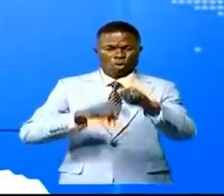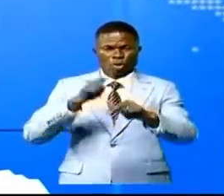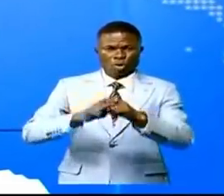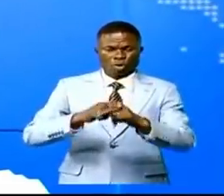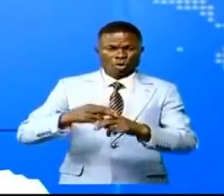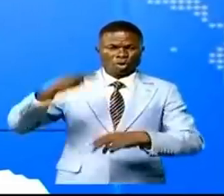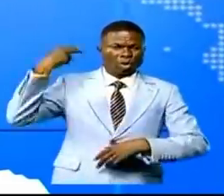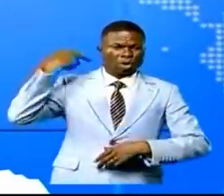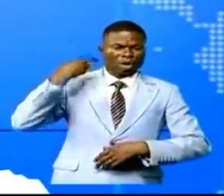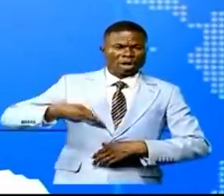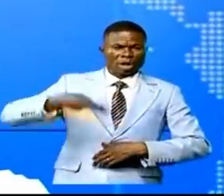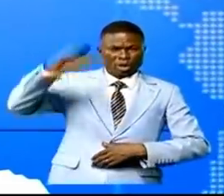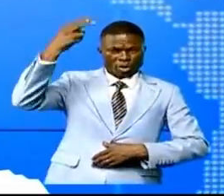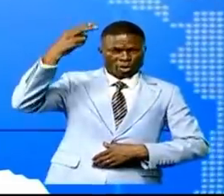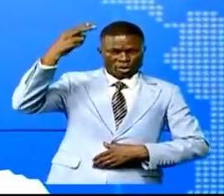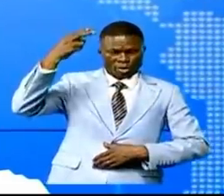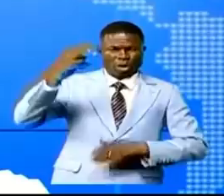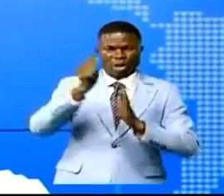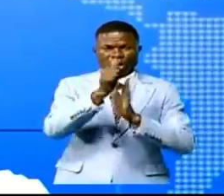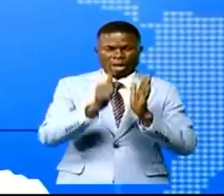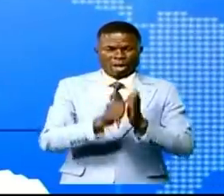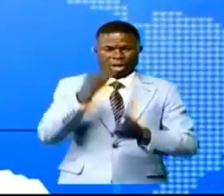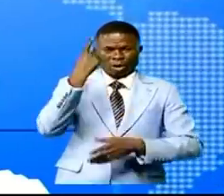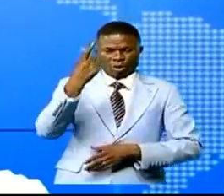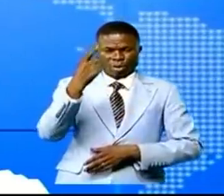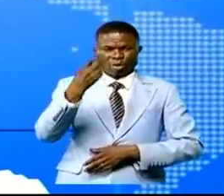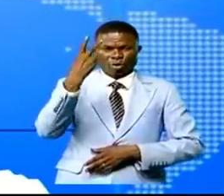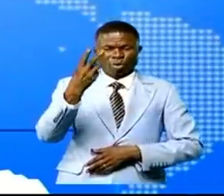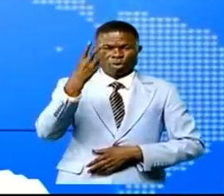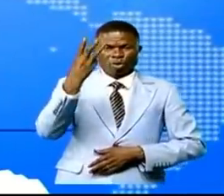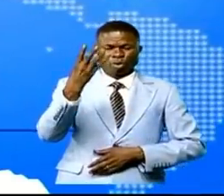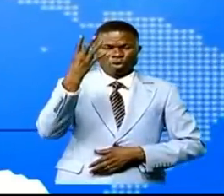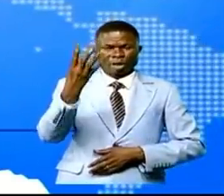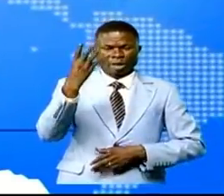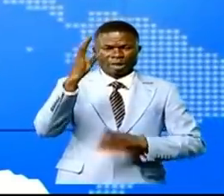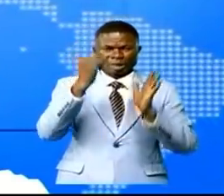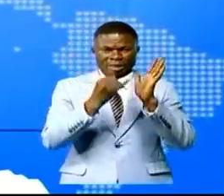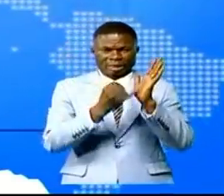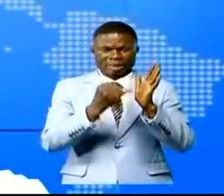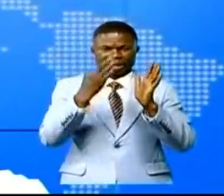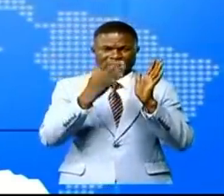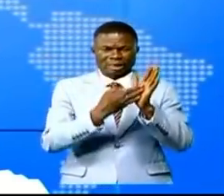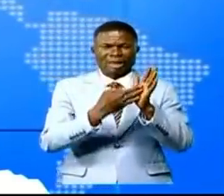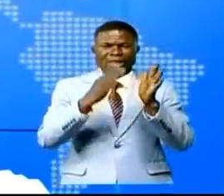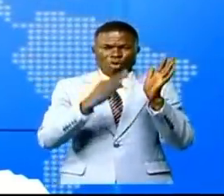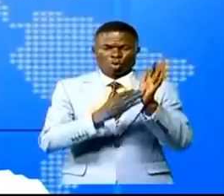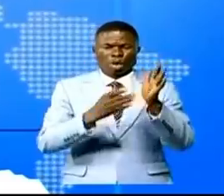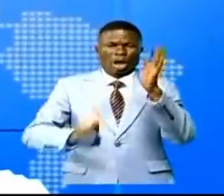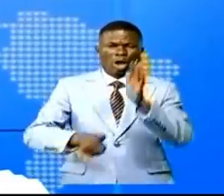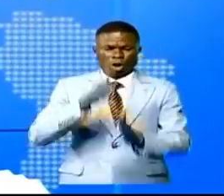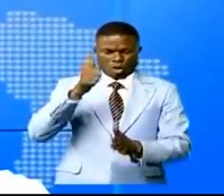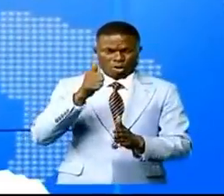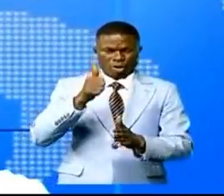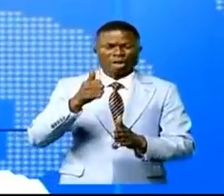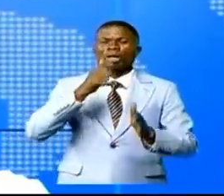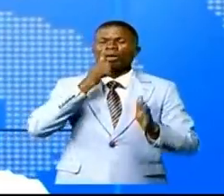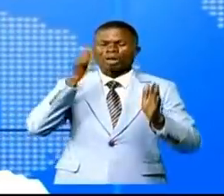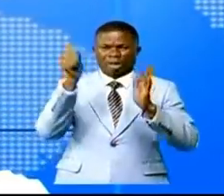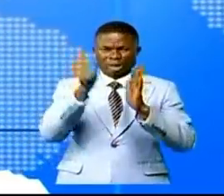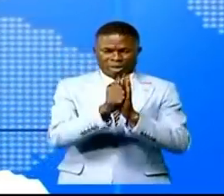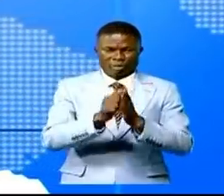re-nationaux, spécialement en ces articles premiers 2, 3, 4, 6, 7, 8 et 11. Vu le décret numéro